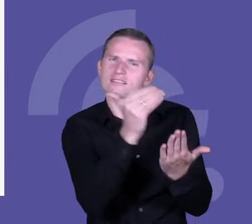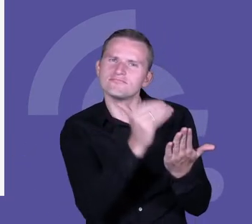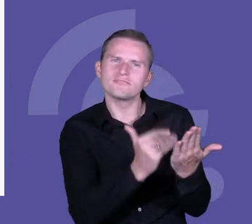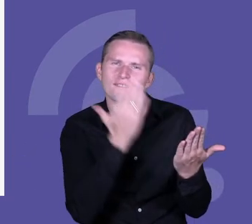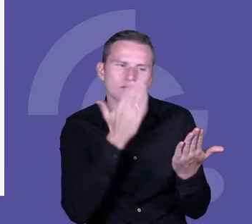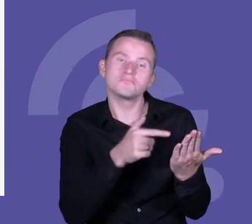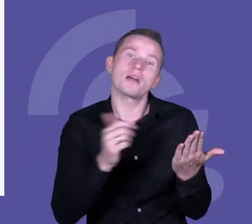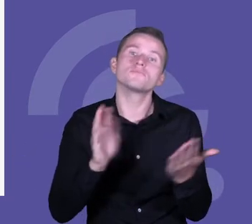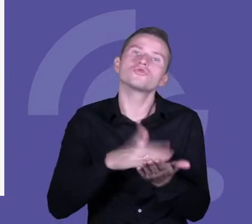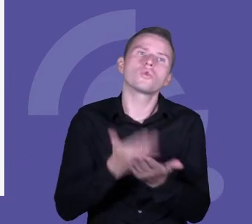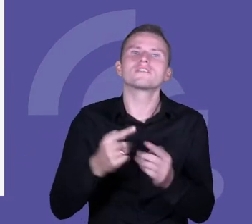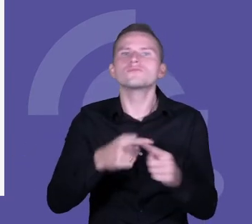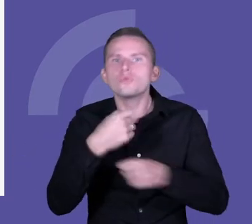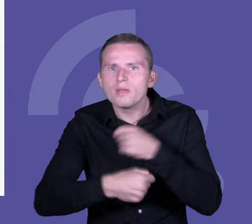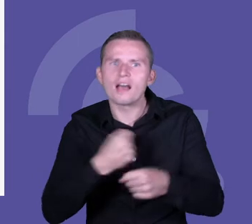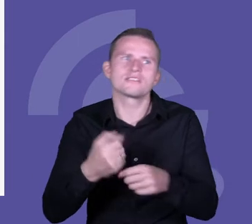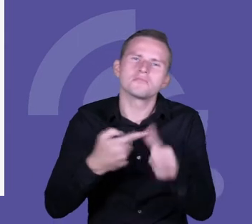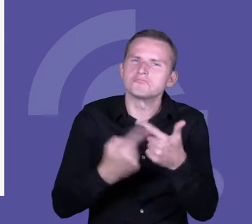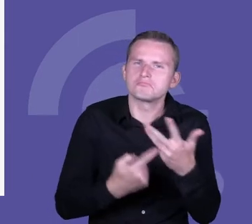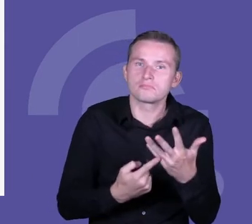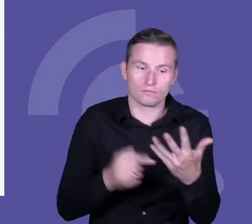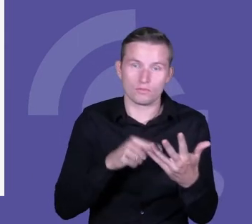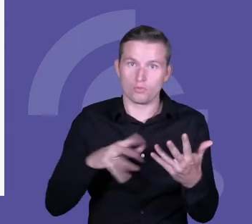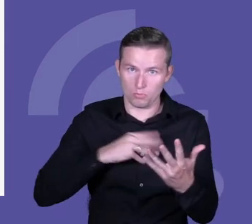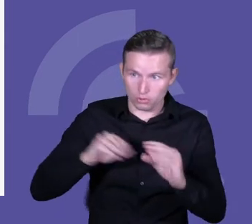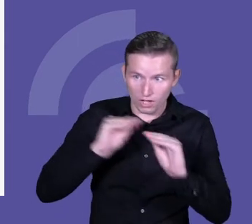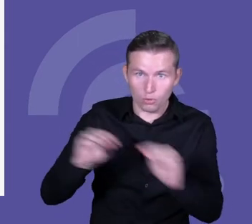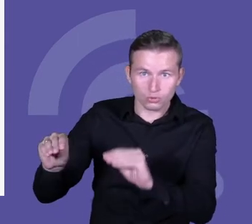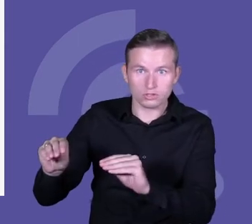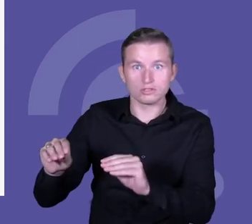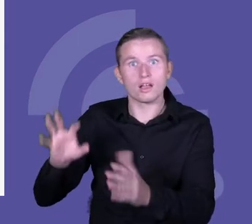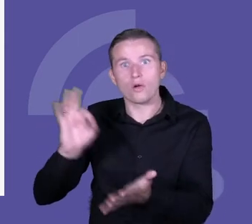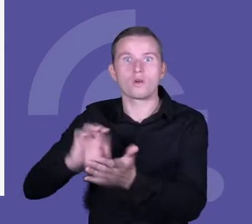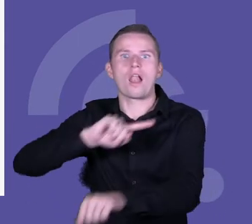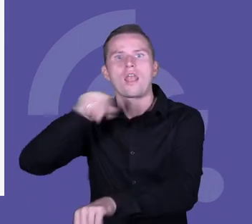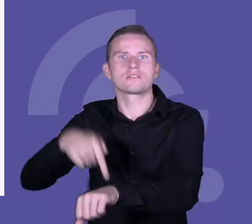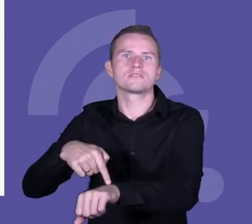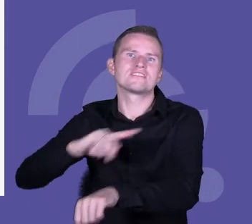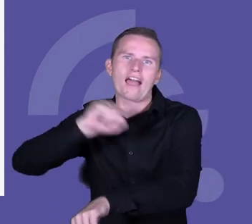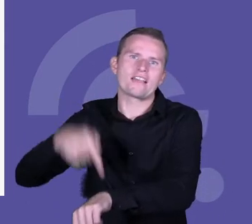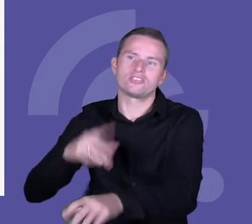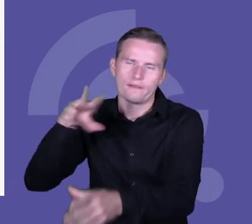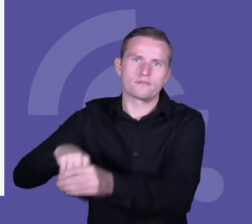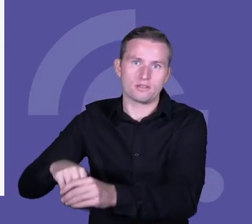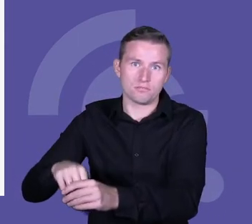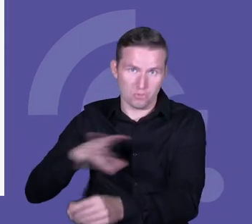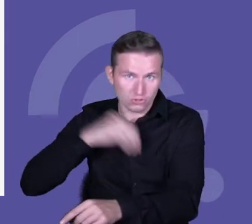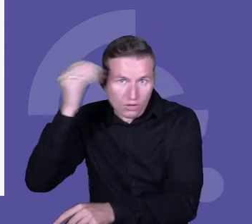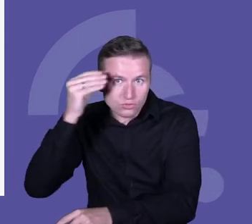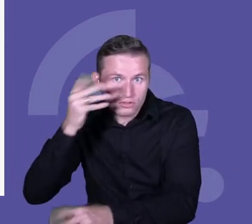współpraca na przykład i tak dalej. Czy tego da się w ogóle nauczyć na zajęciach? Czy to nie są rzeczy, które się zdobywa